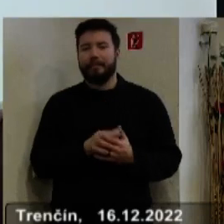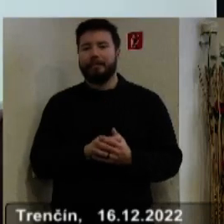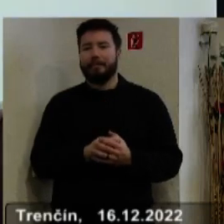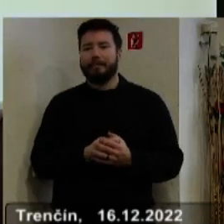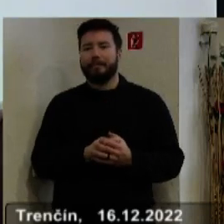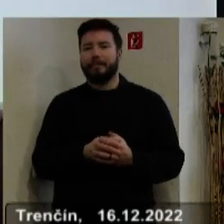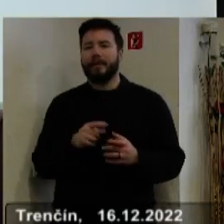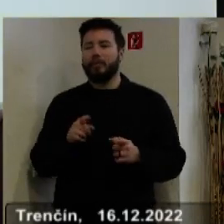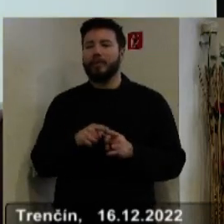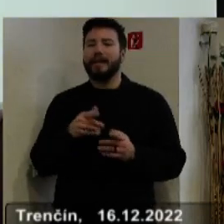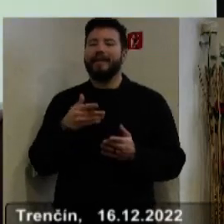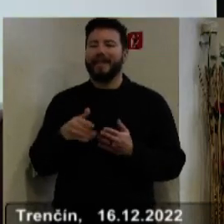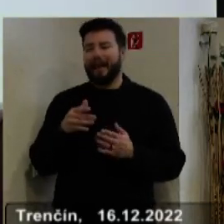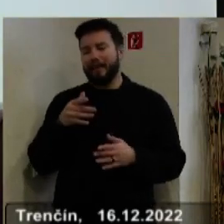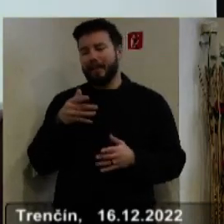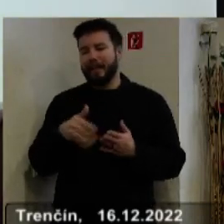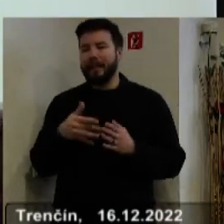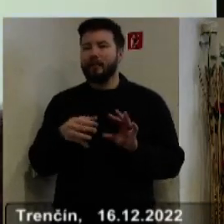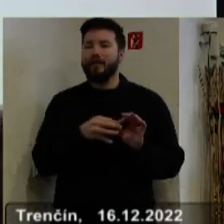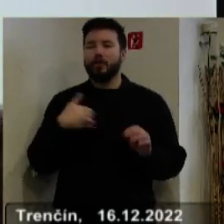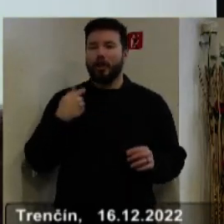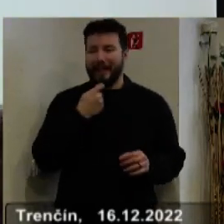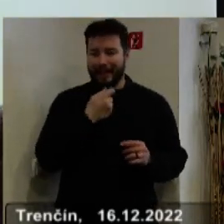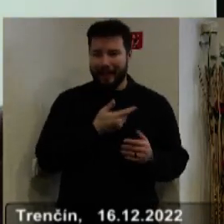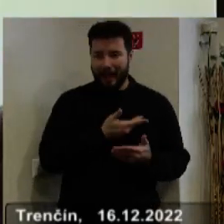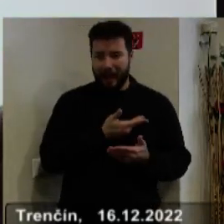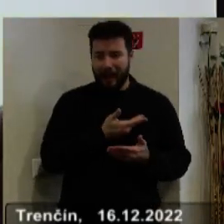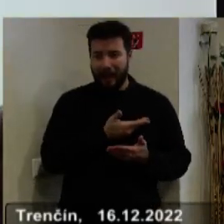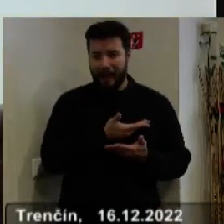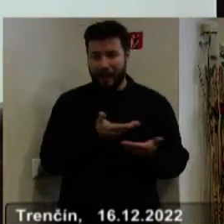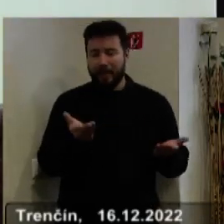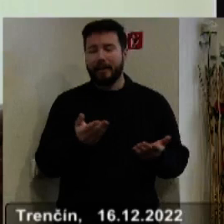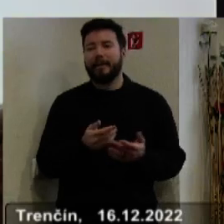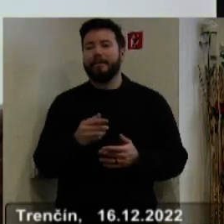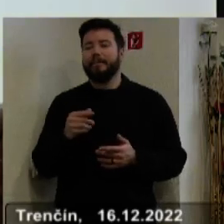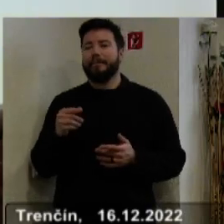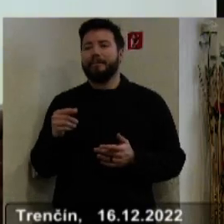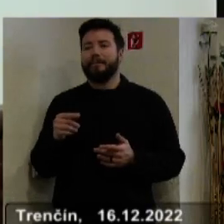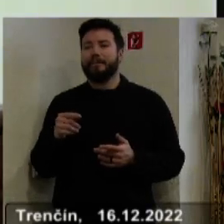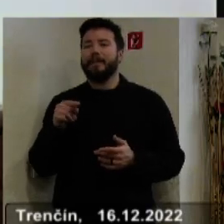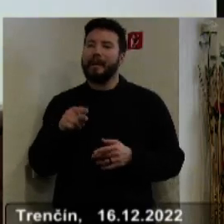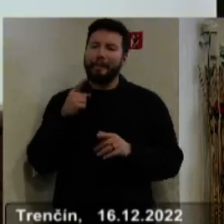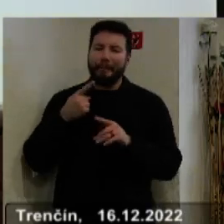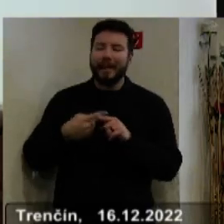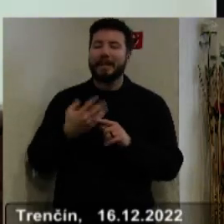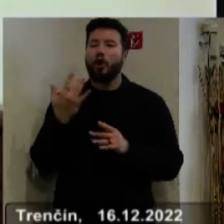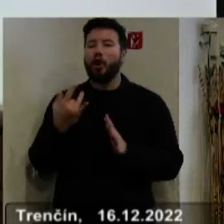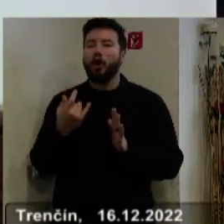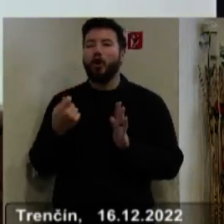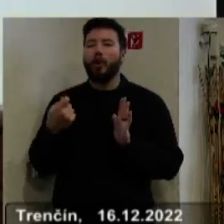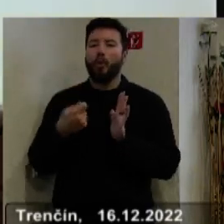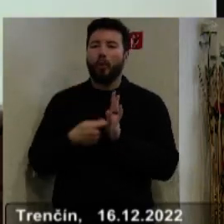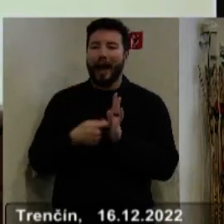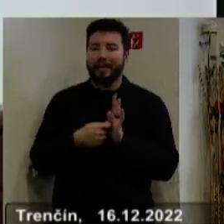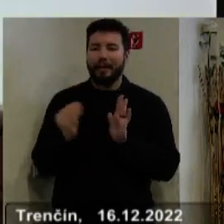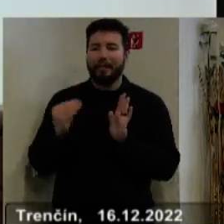zastupcu žiaka na režimné náklady školské jedálny a vydané školske jedálny a učení podmienok úhrady týchto príspevkov.